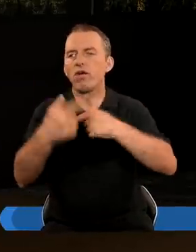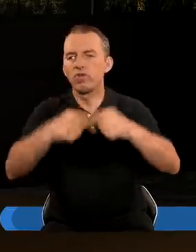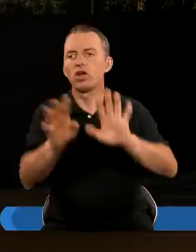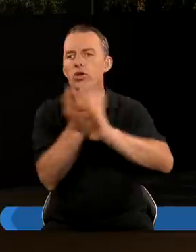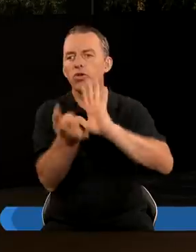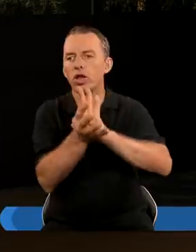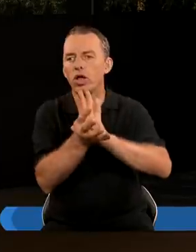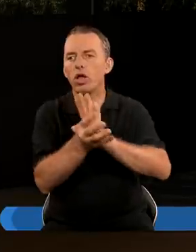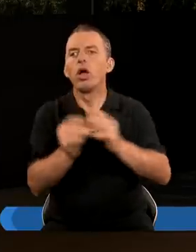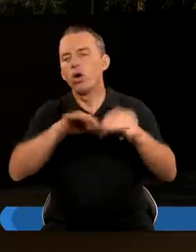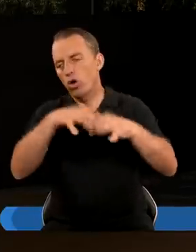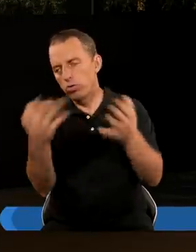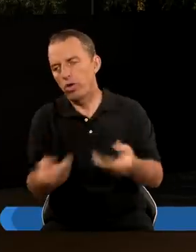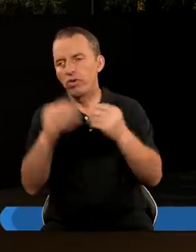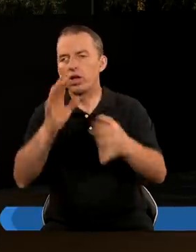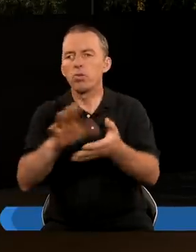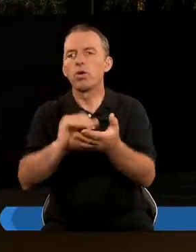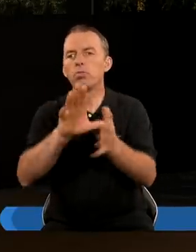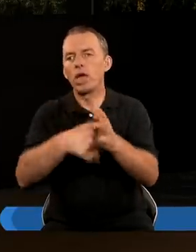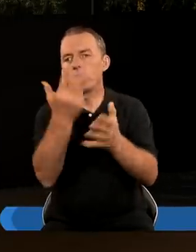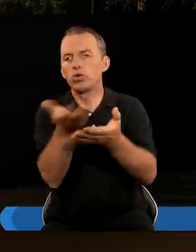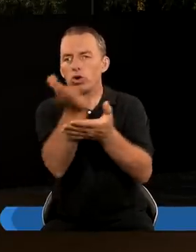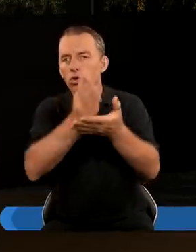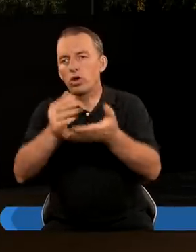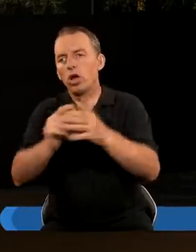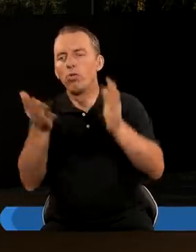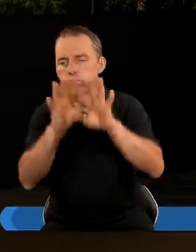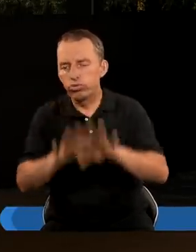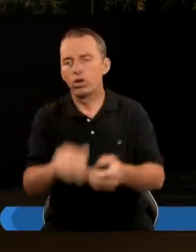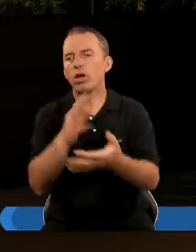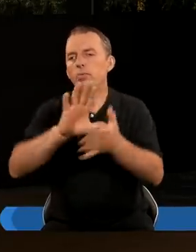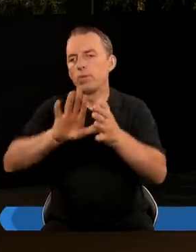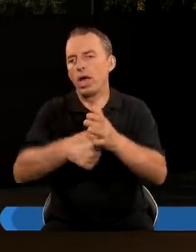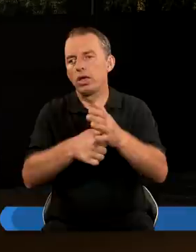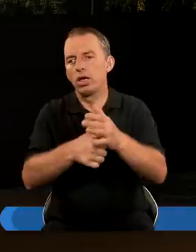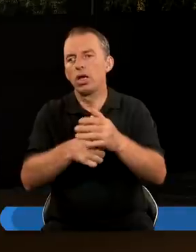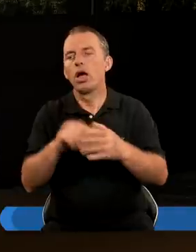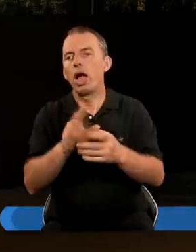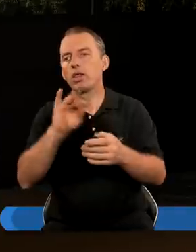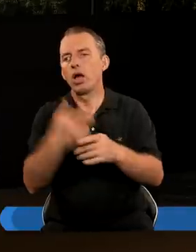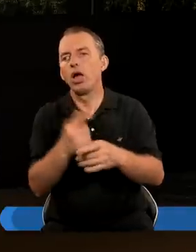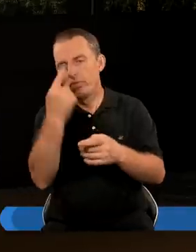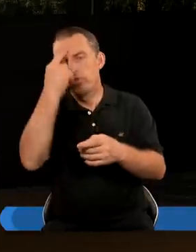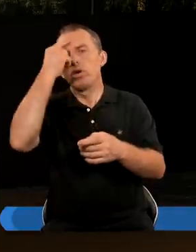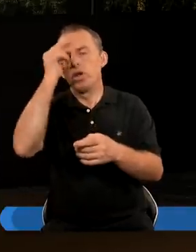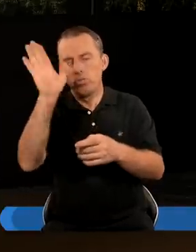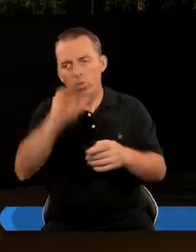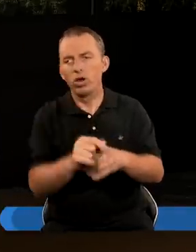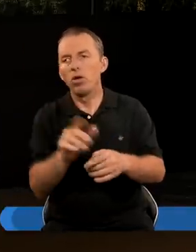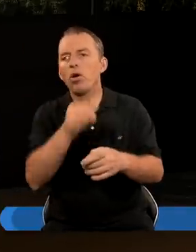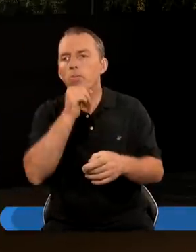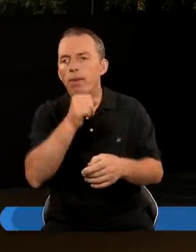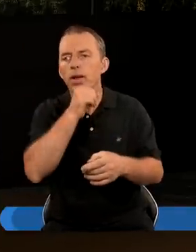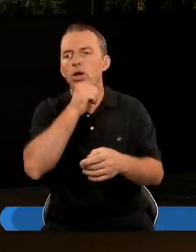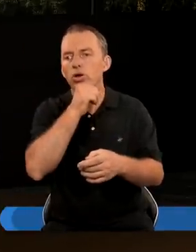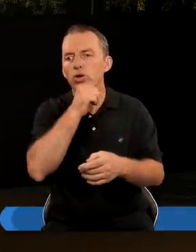werset 19 I rozpadło się wielkie miasto na trzy części i legły w gruzach miasta Pogan. I wspomniano przed Bogiem